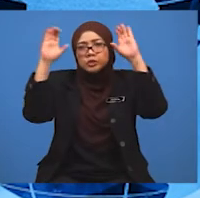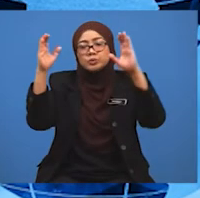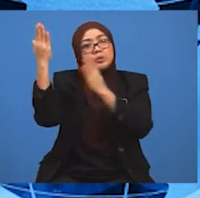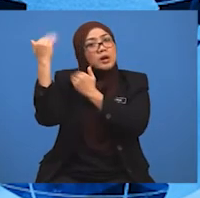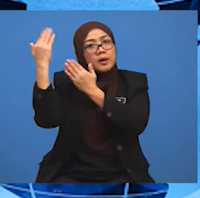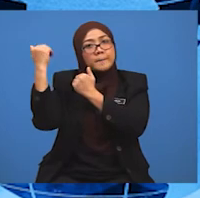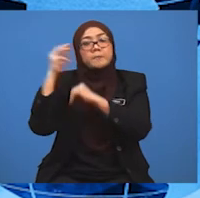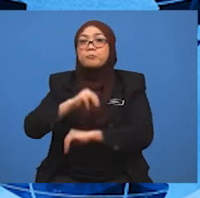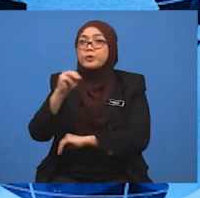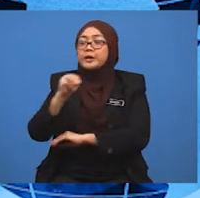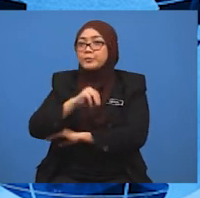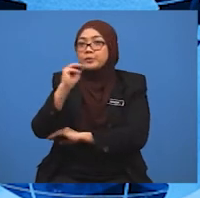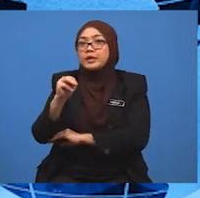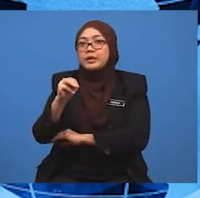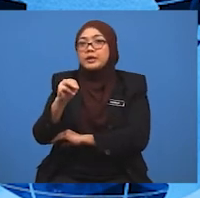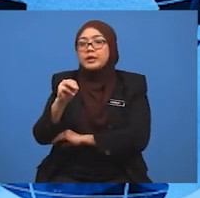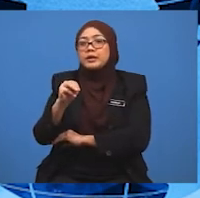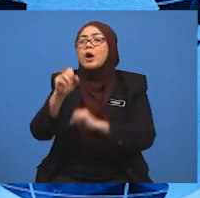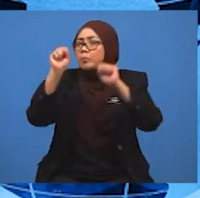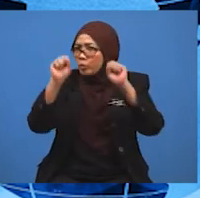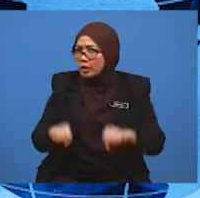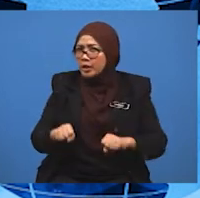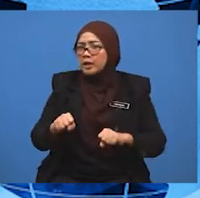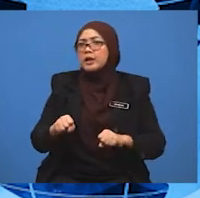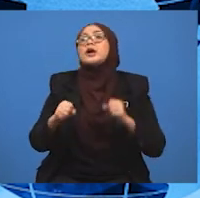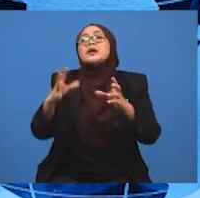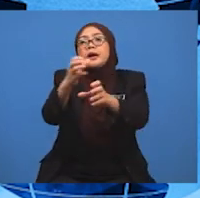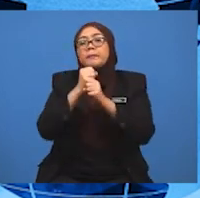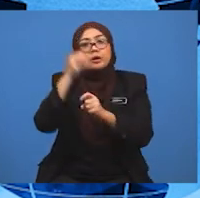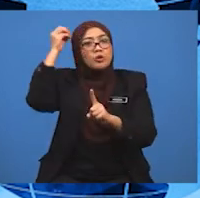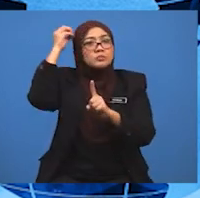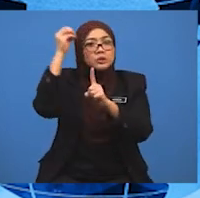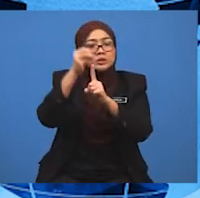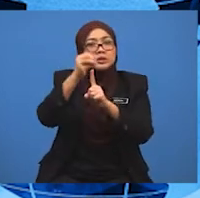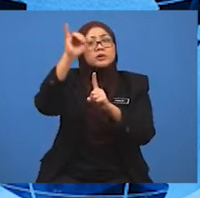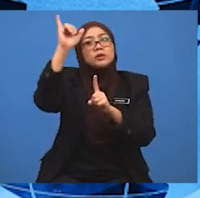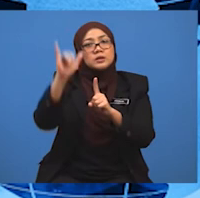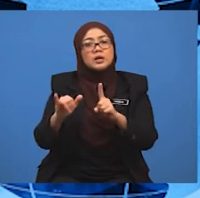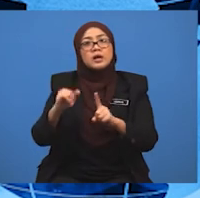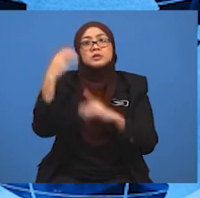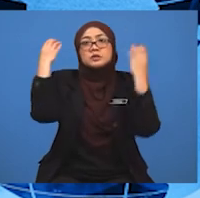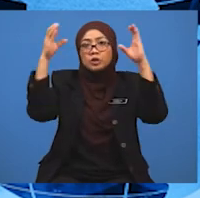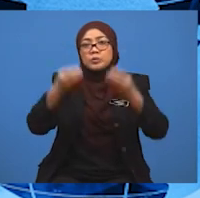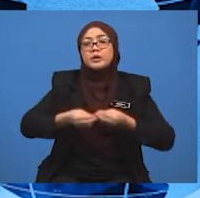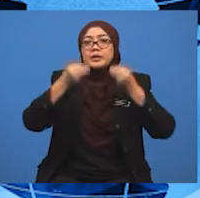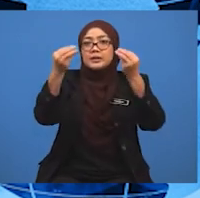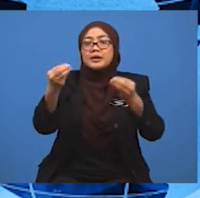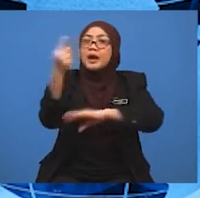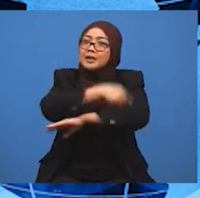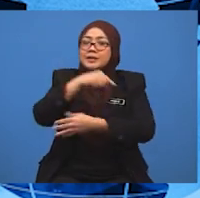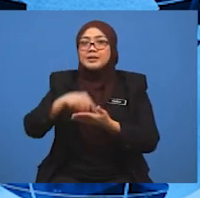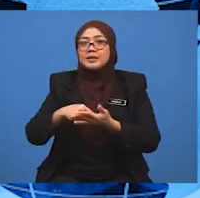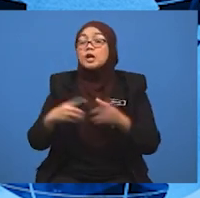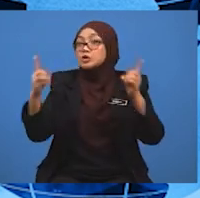Cikgu harap murid-murid berjaya memuasai objektif pembelajaran kita pada hari ini sehingga